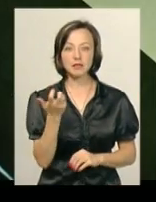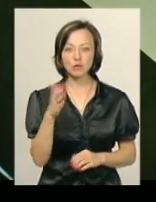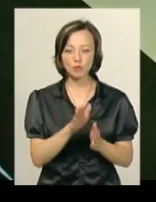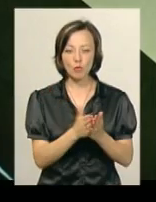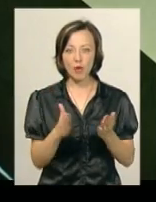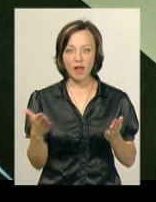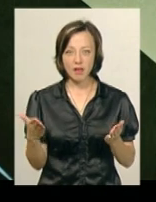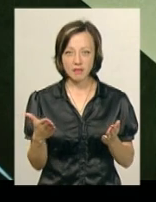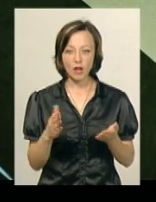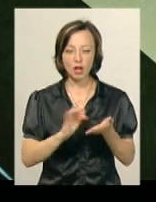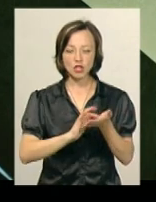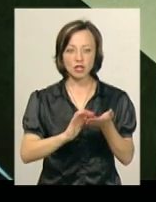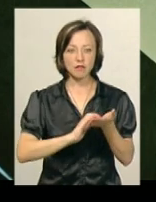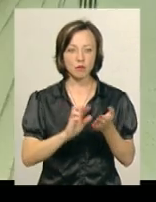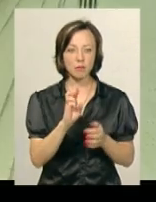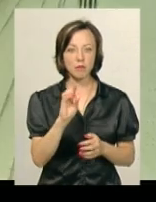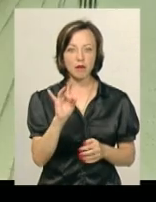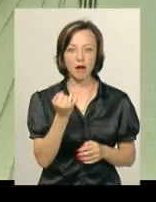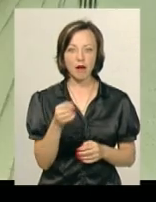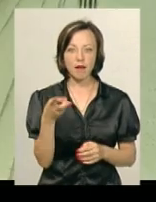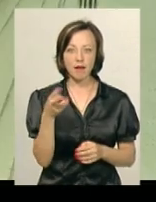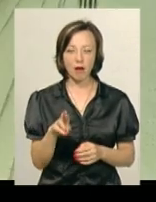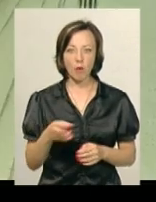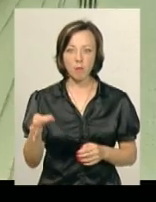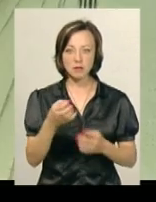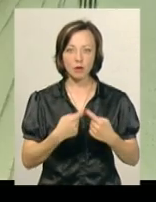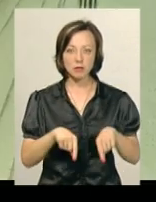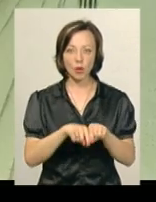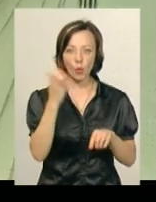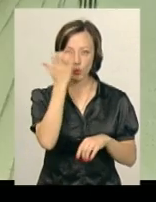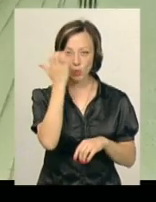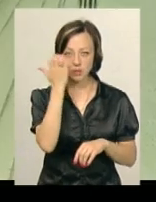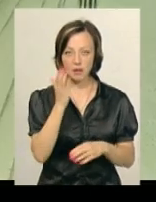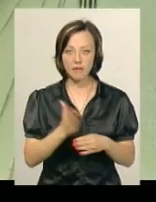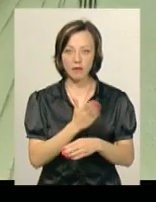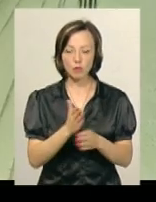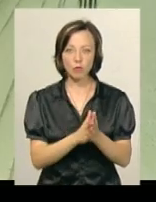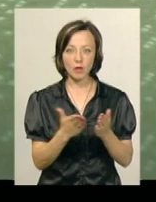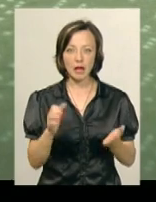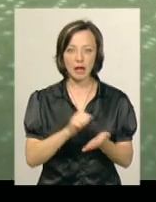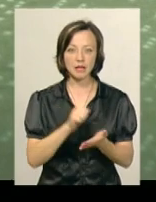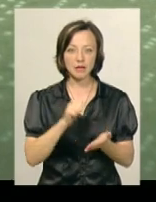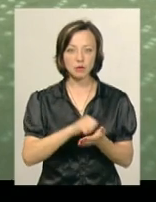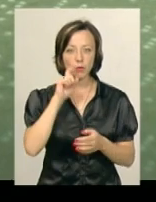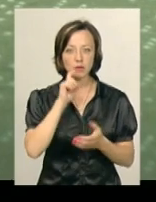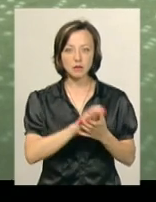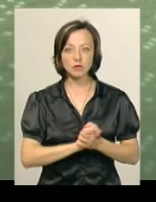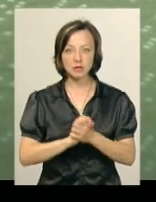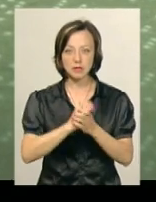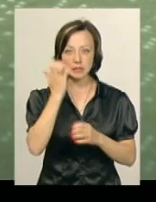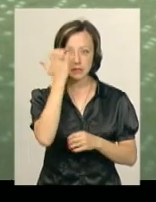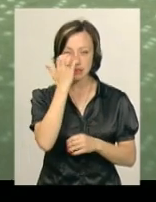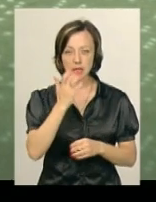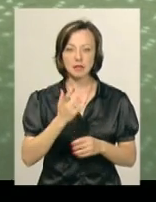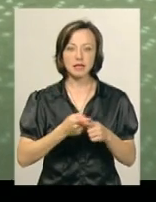шрифтом Брайля про безоплатну правову допомогу отримала обласна організація УТОС. Виготовила буклети редакція Українського товариства сліпих